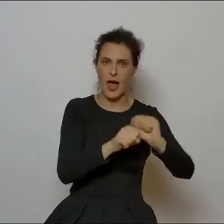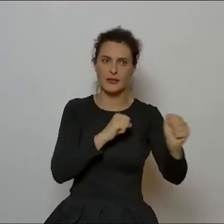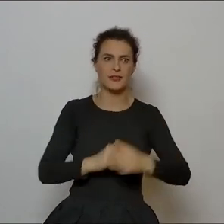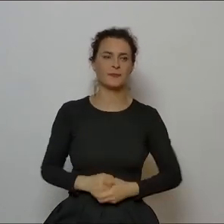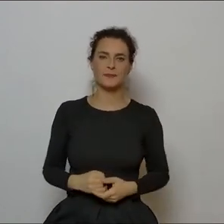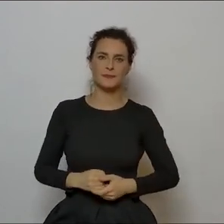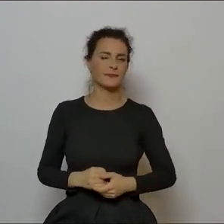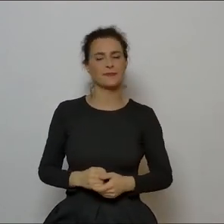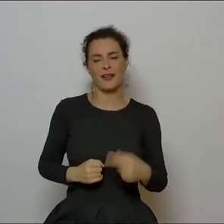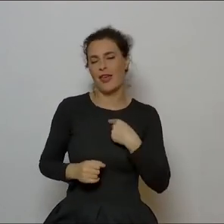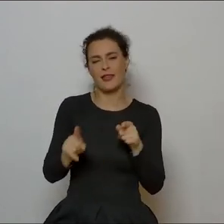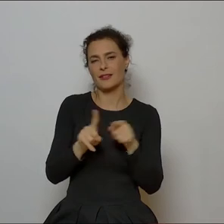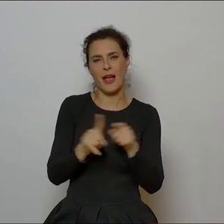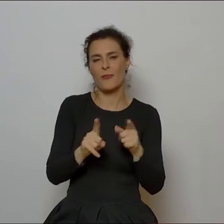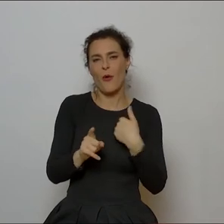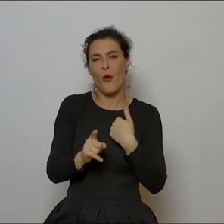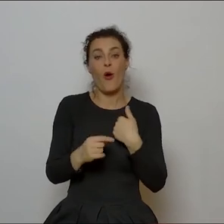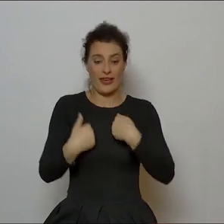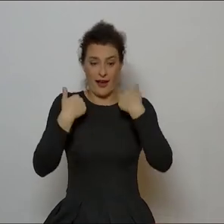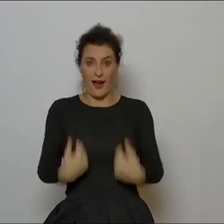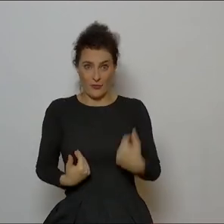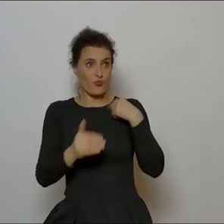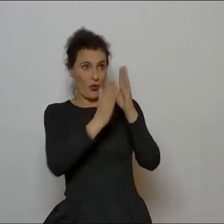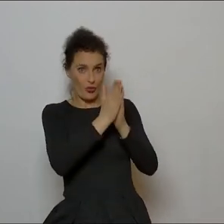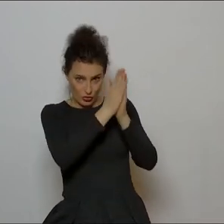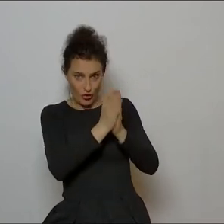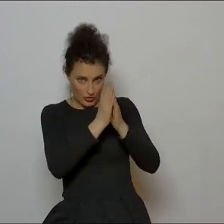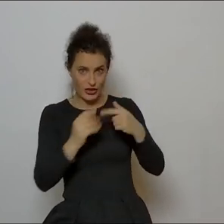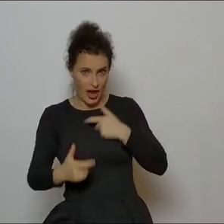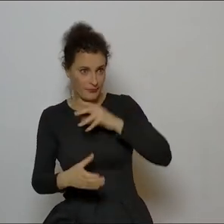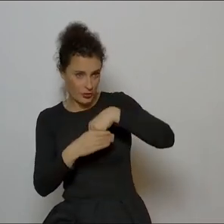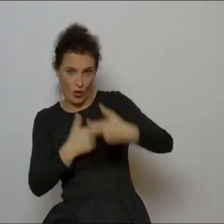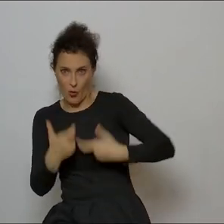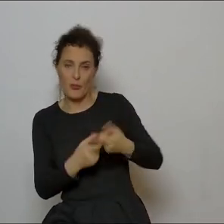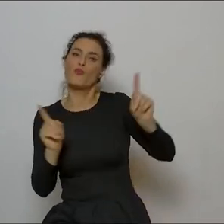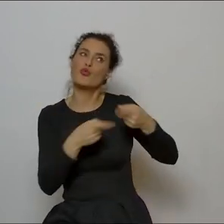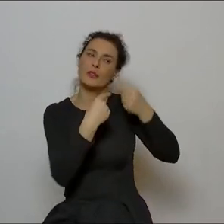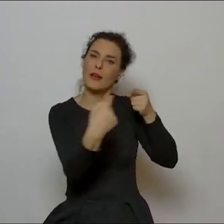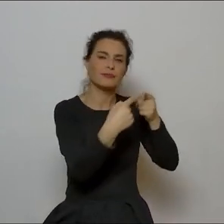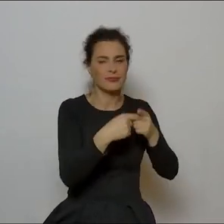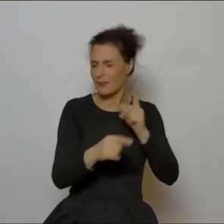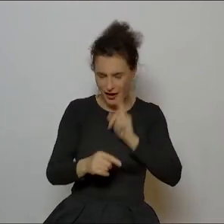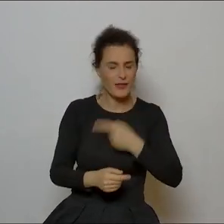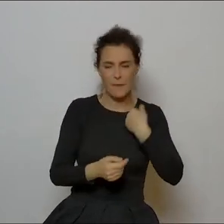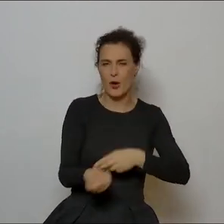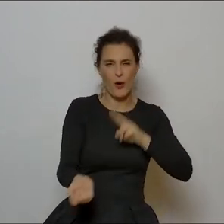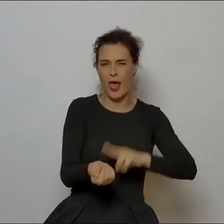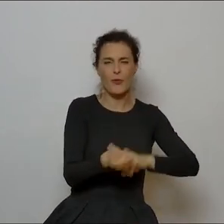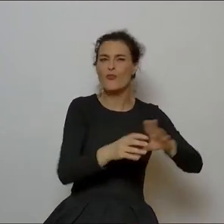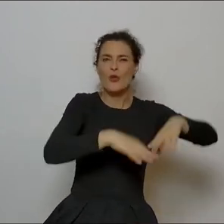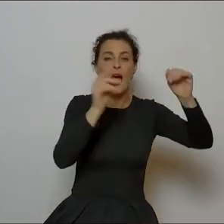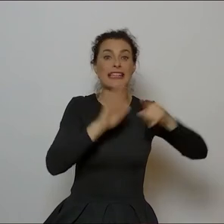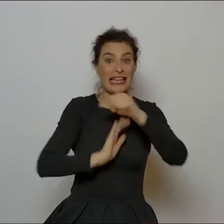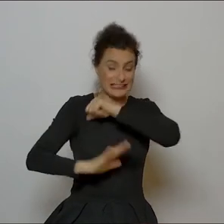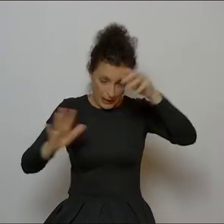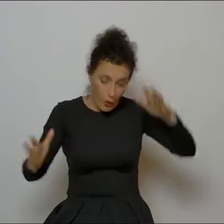No i ja też od razu jestem poproszony o robienie tej muzyki. Także ta rytmiczność od samego początku. Sam jej nie